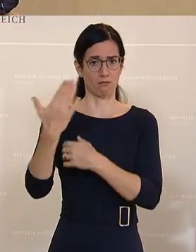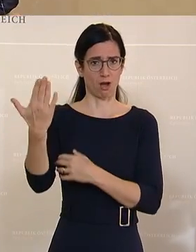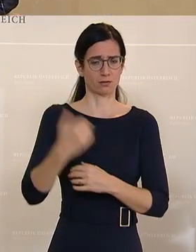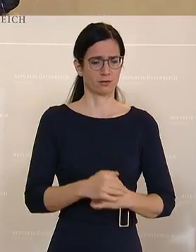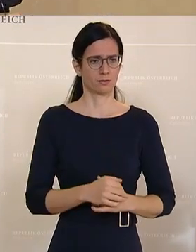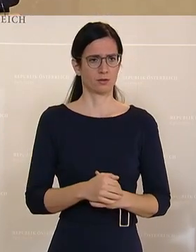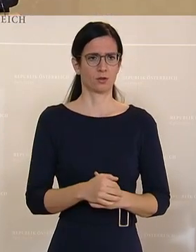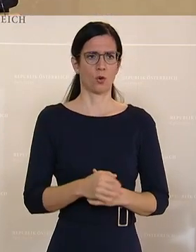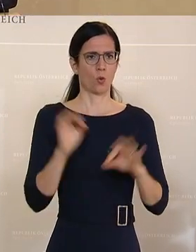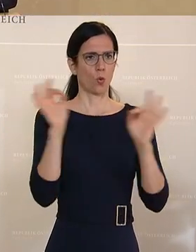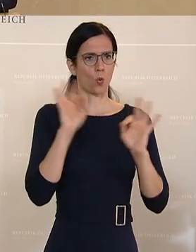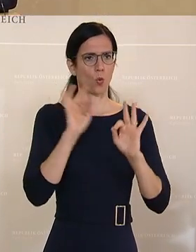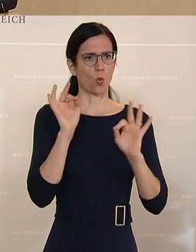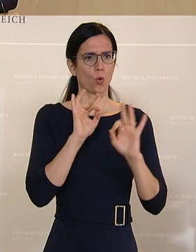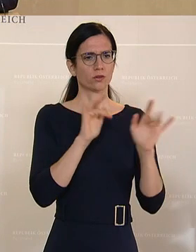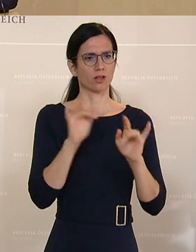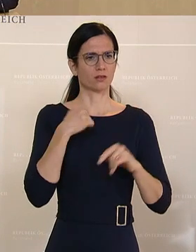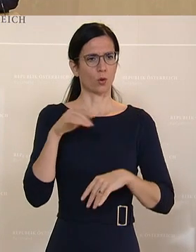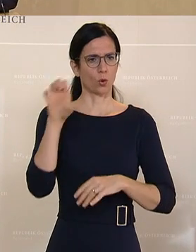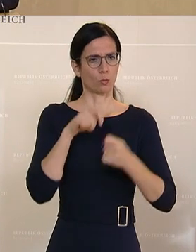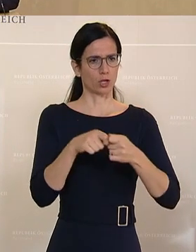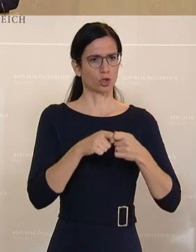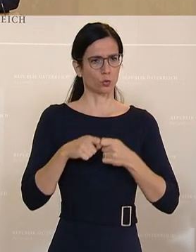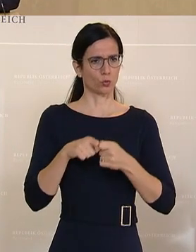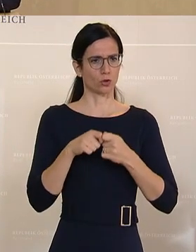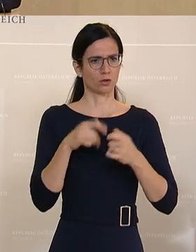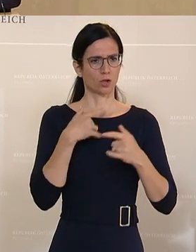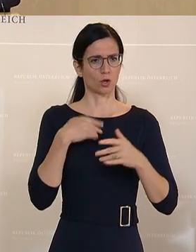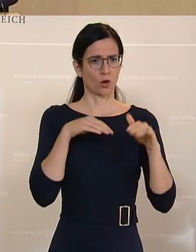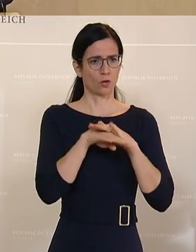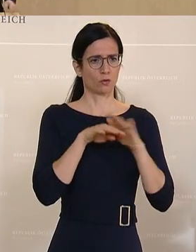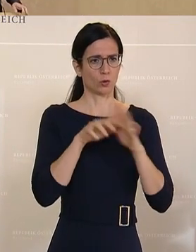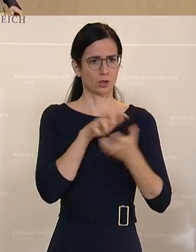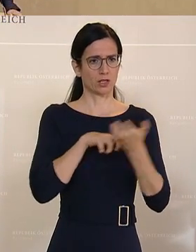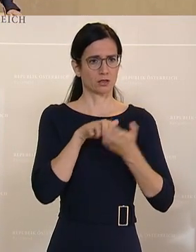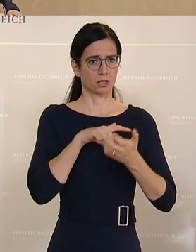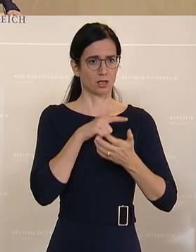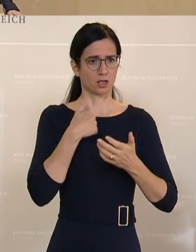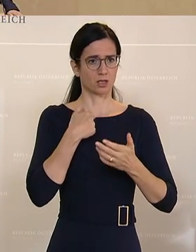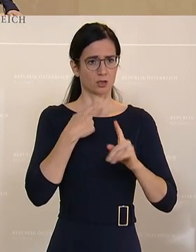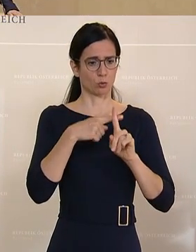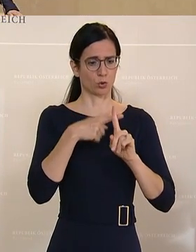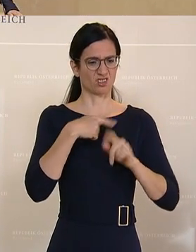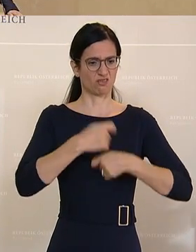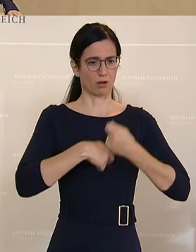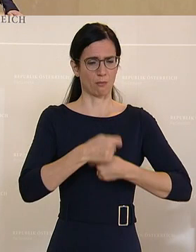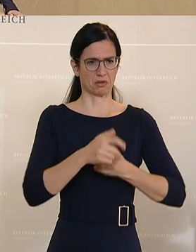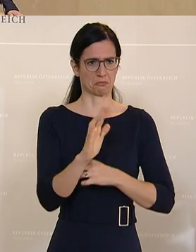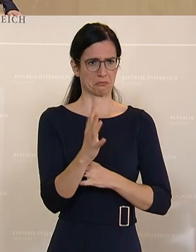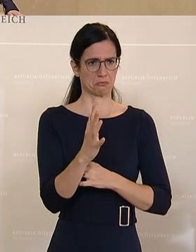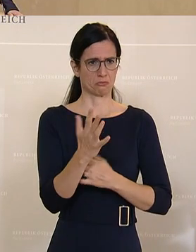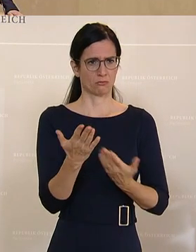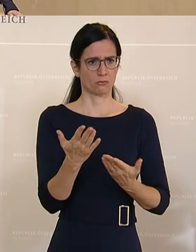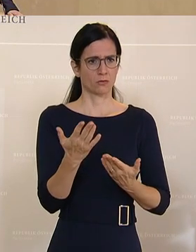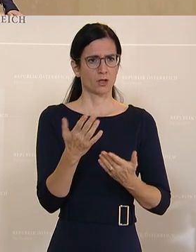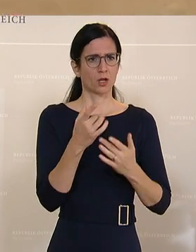Union geschafft hat, oder hat die Europäische Union die Flüchtlingskrise gemeistert? Frau Bundesministerin, eine Flüchtlingskrise, die uns noch sehr,